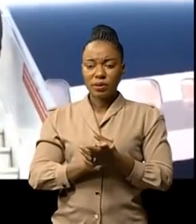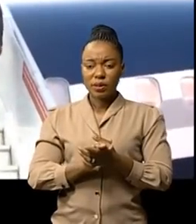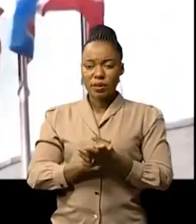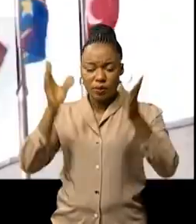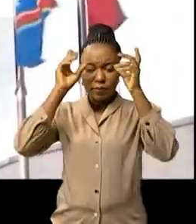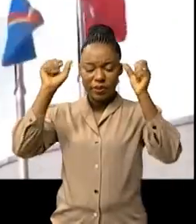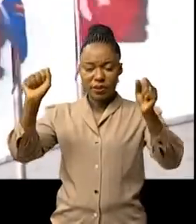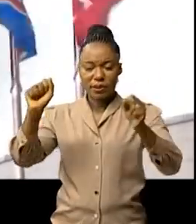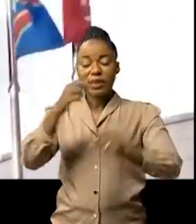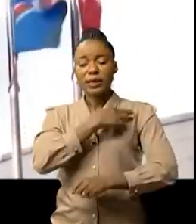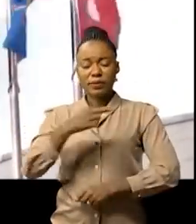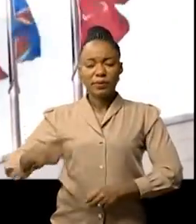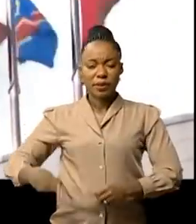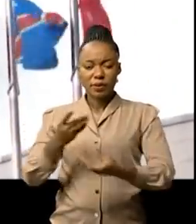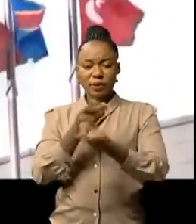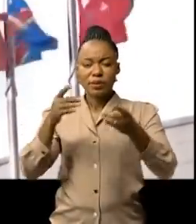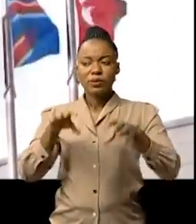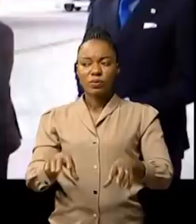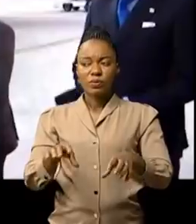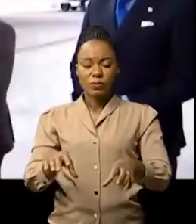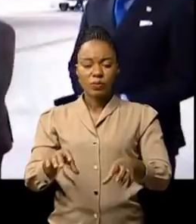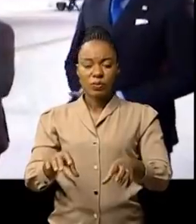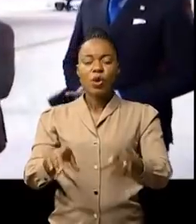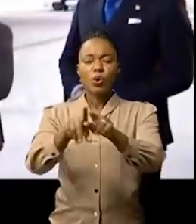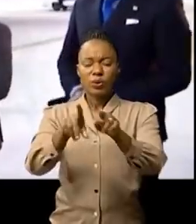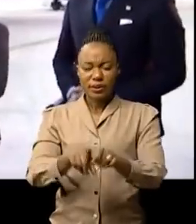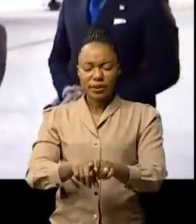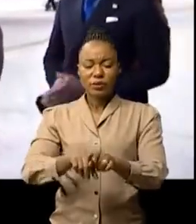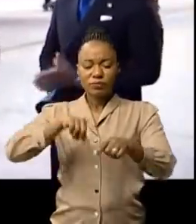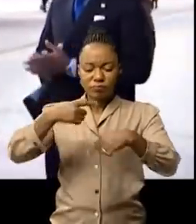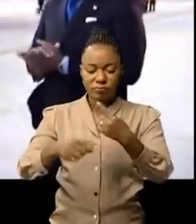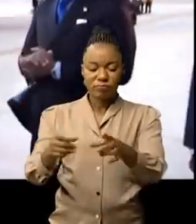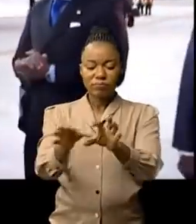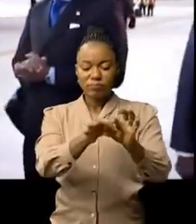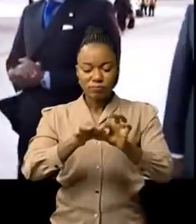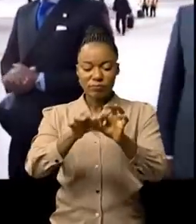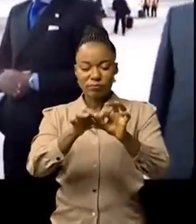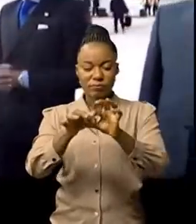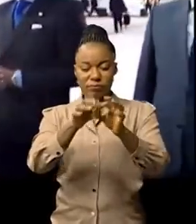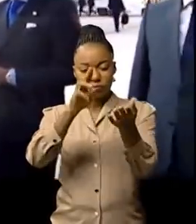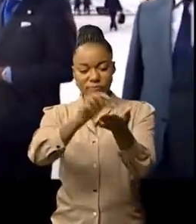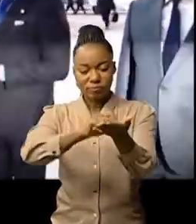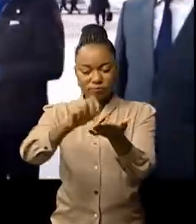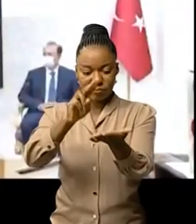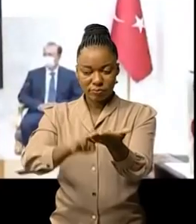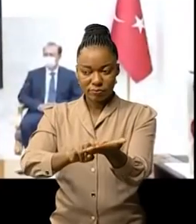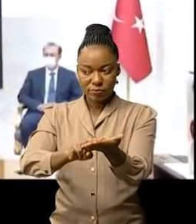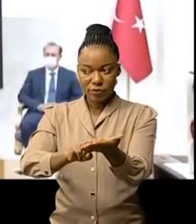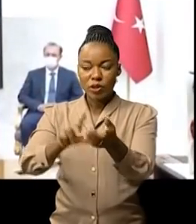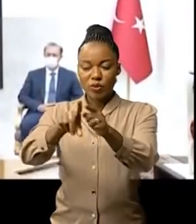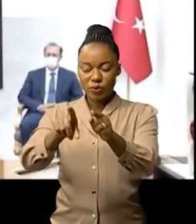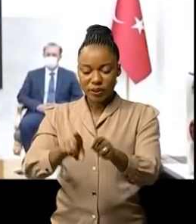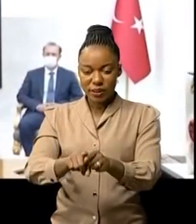-Tulombo. La République démocratique du Congo et la Turquie vont procéder à la signature d'un accord devant favoriser l'accroissement des échanges et la